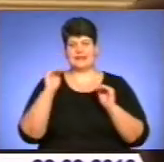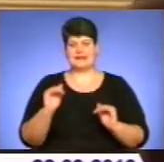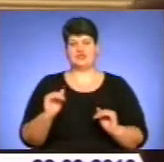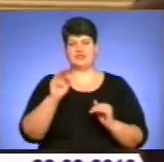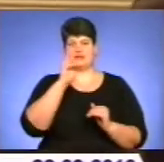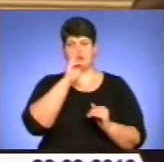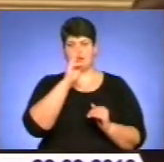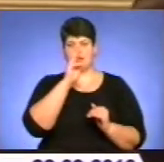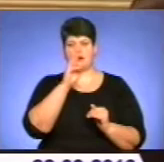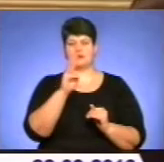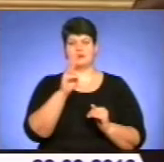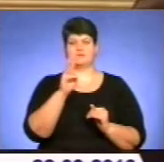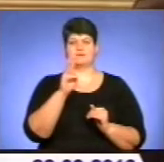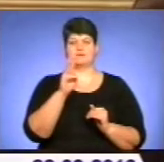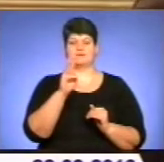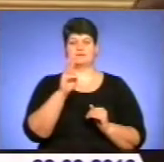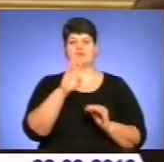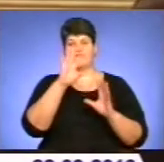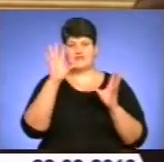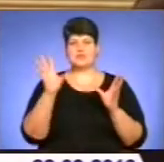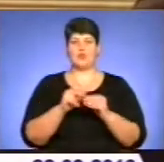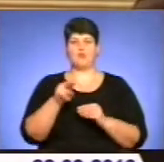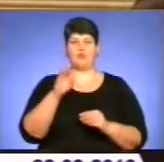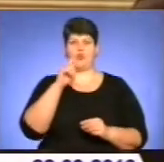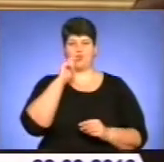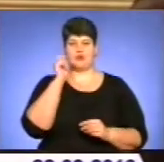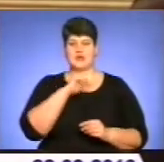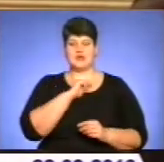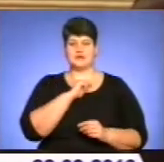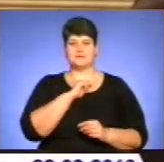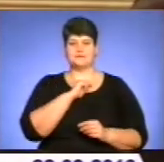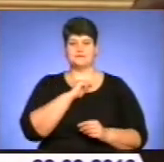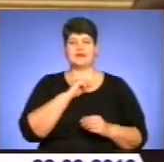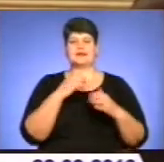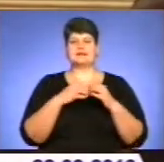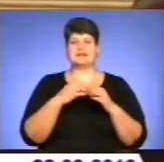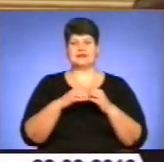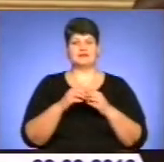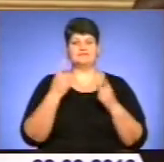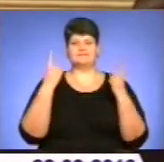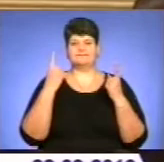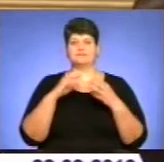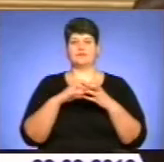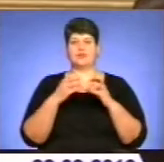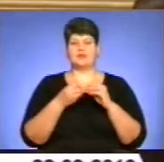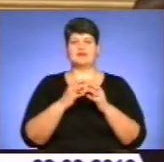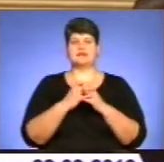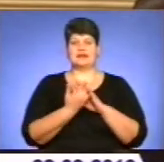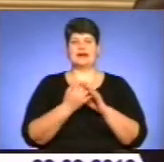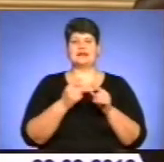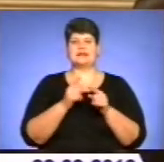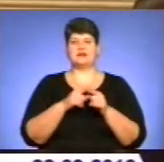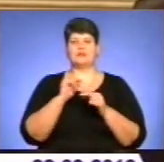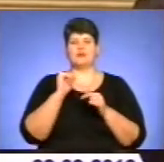заробітної плати в цілому по Україні. Серед хронічних проблем українського села – низькі